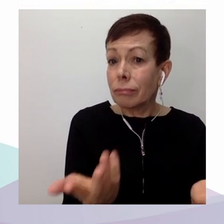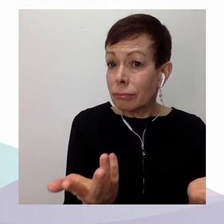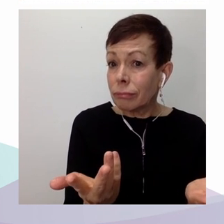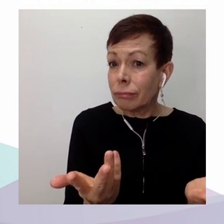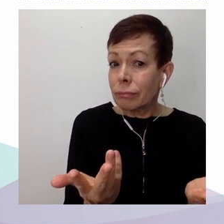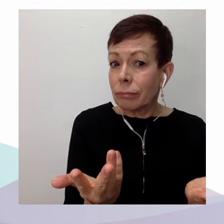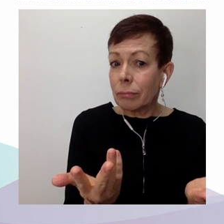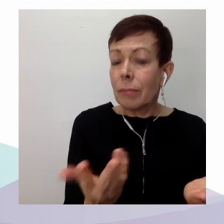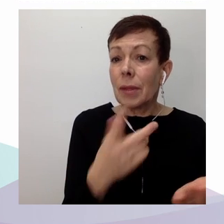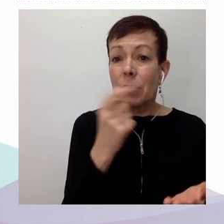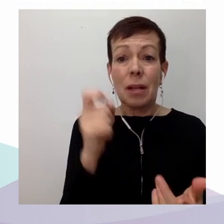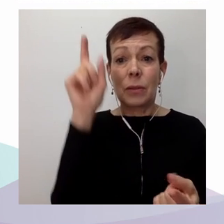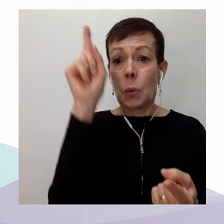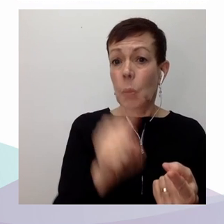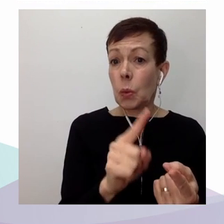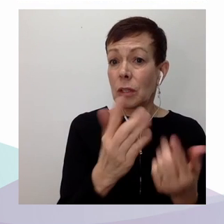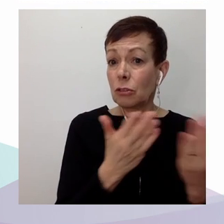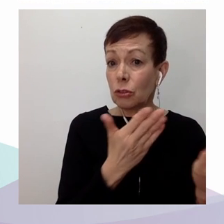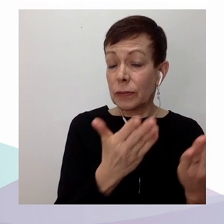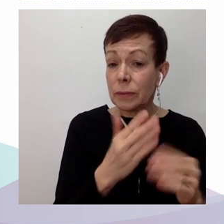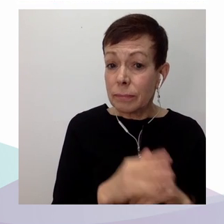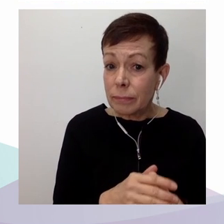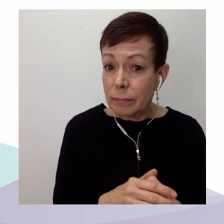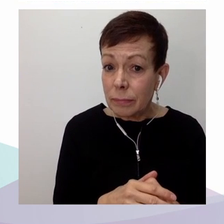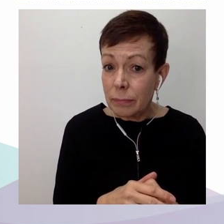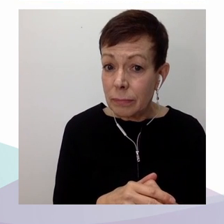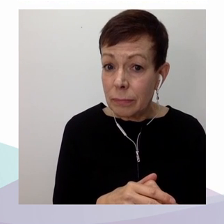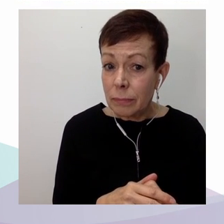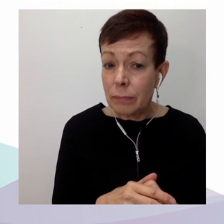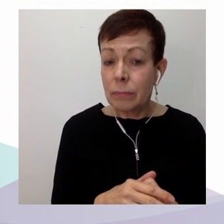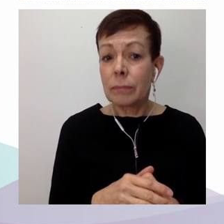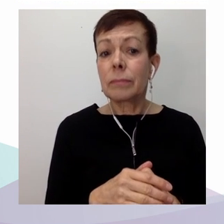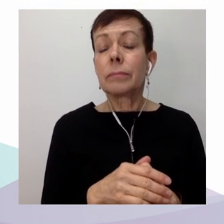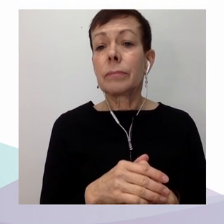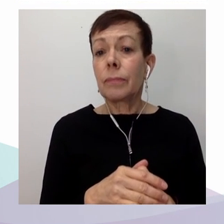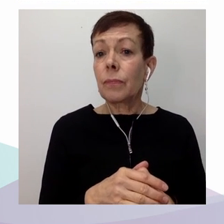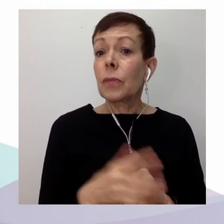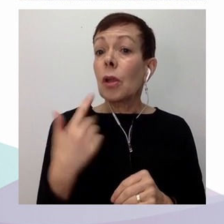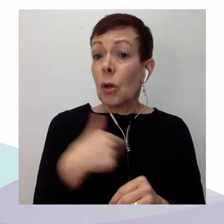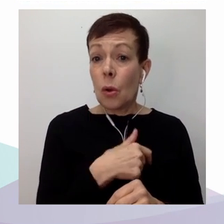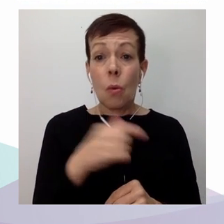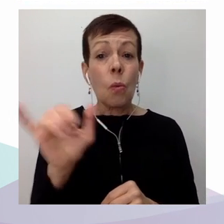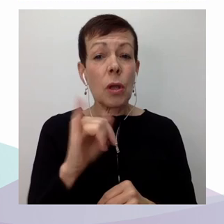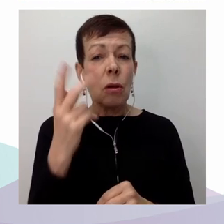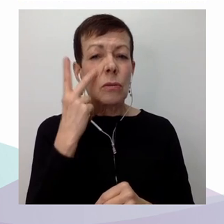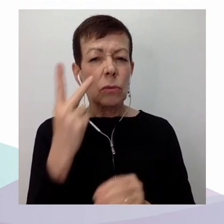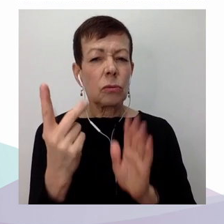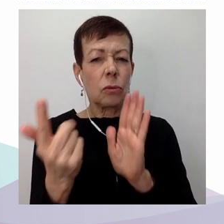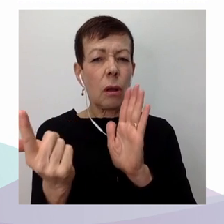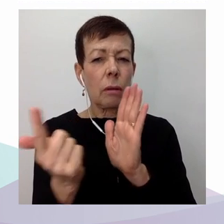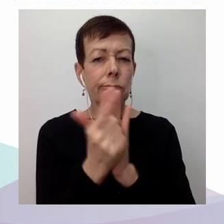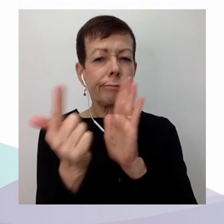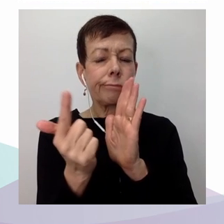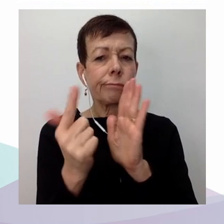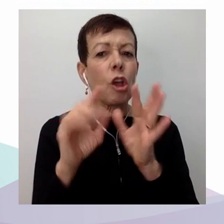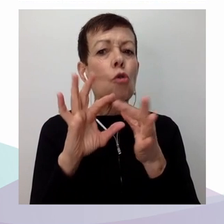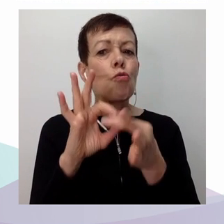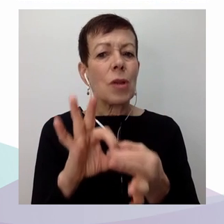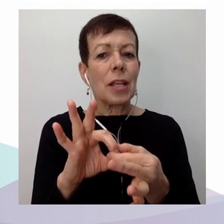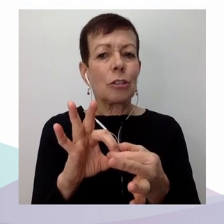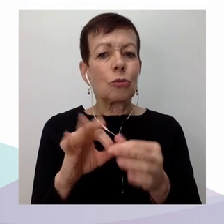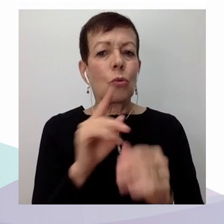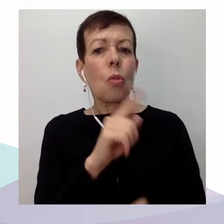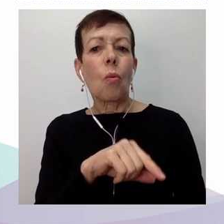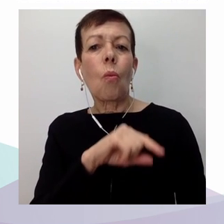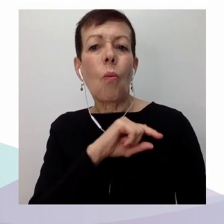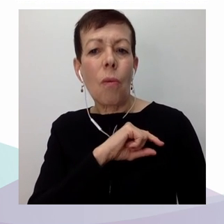en termes de qualité des services. On a annoncé à un certain moment dans la pandémie que la qualité des services passerait du